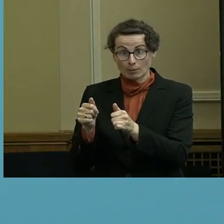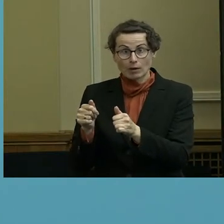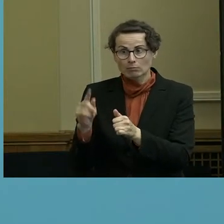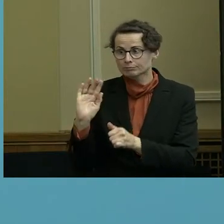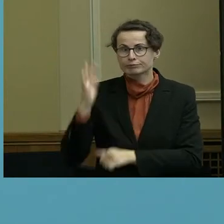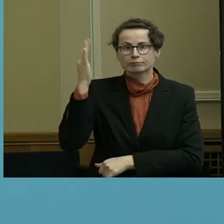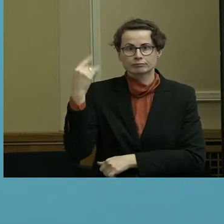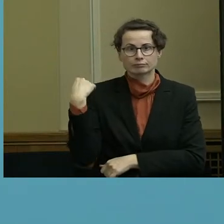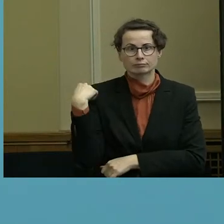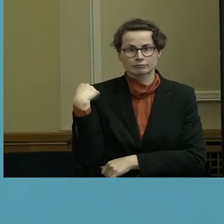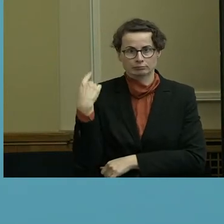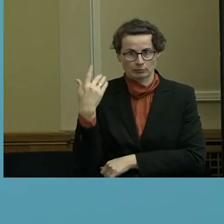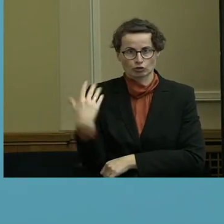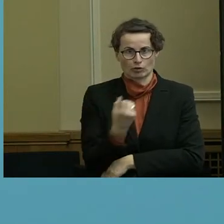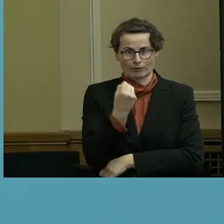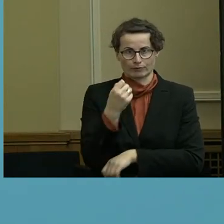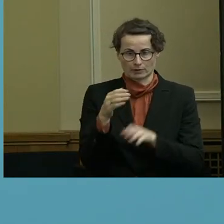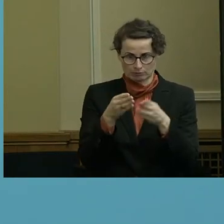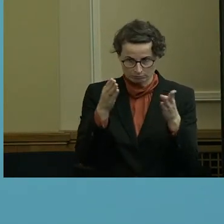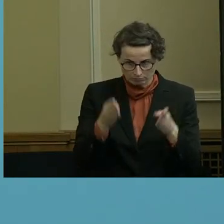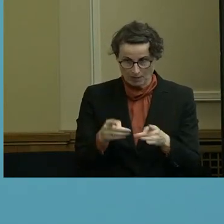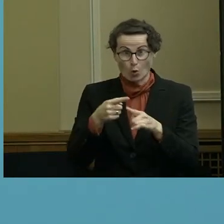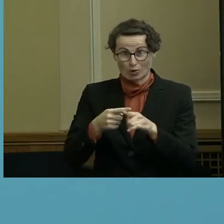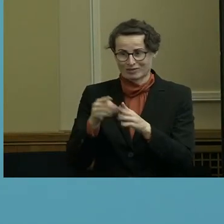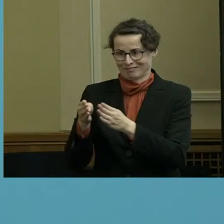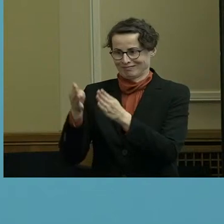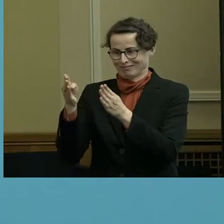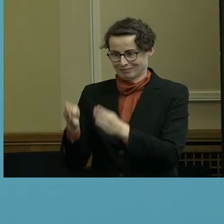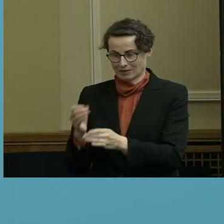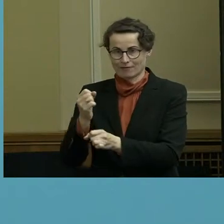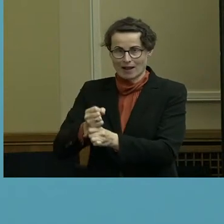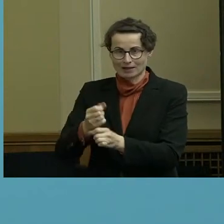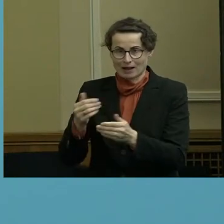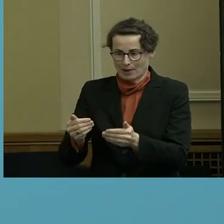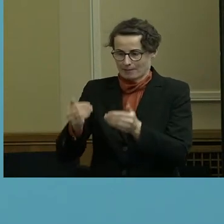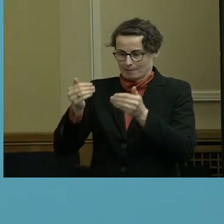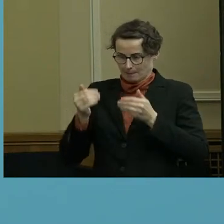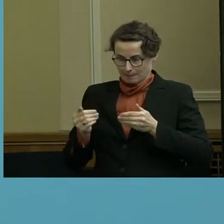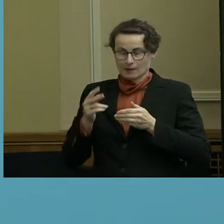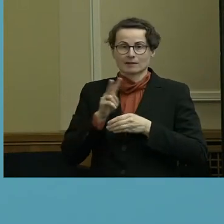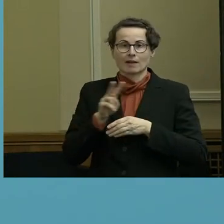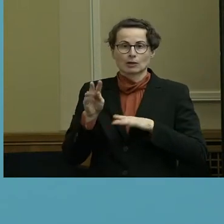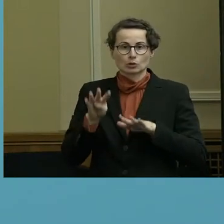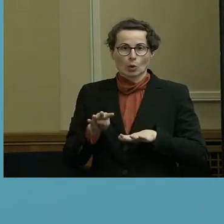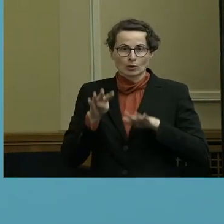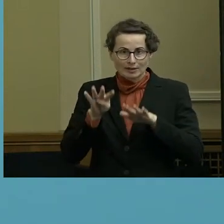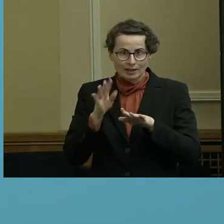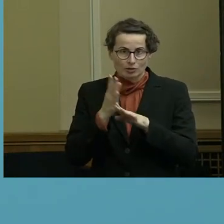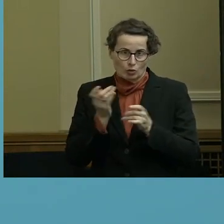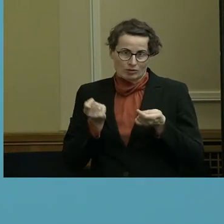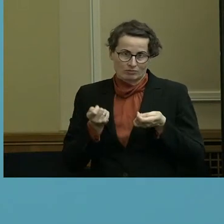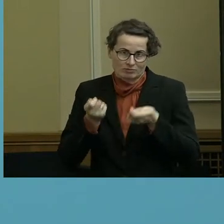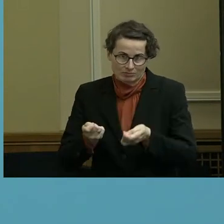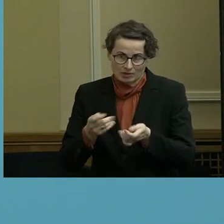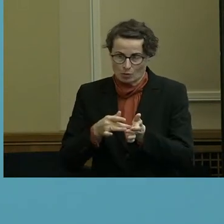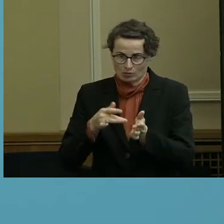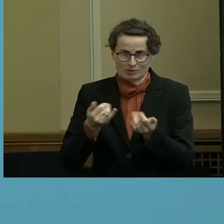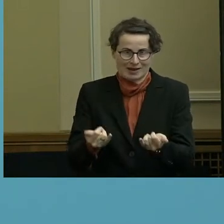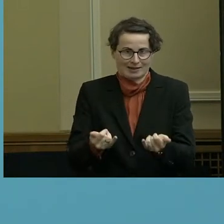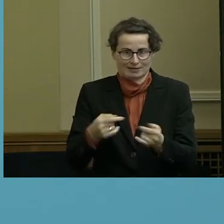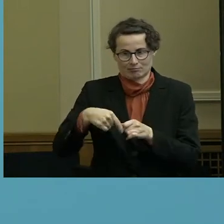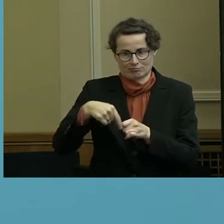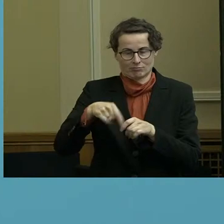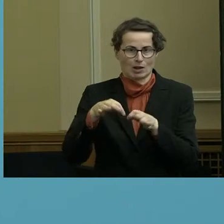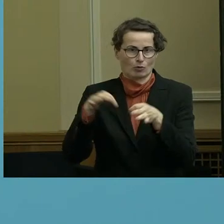geworden ist, dass das natürlich auch in 2019 schon einen Großteil der Investitionssumme dann ausmacht.